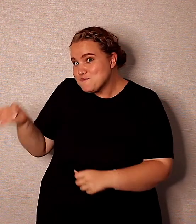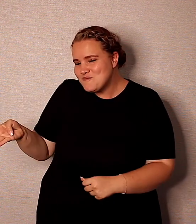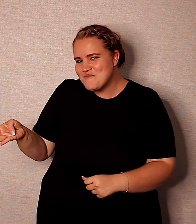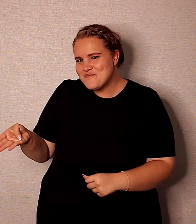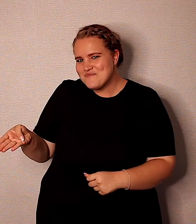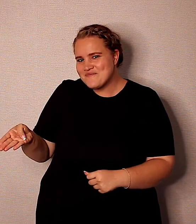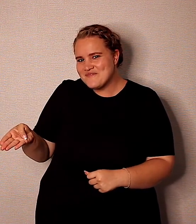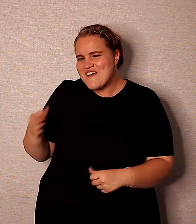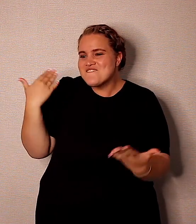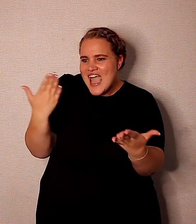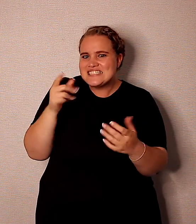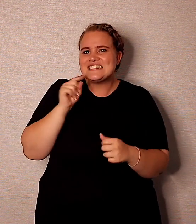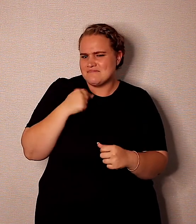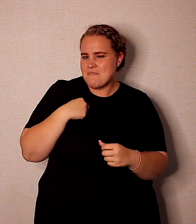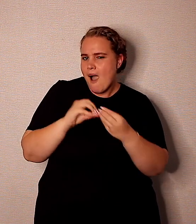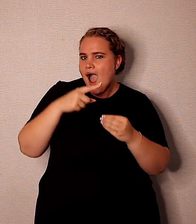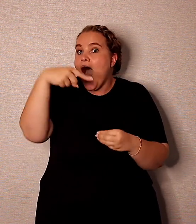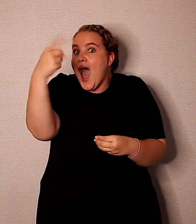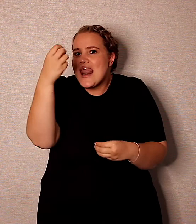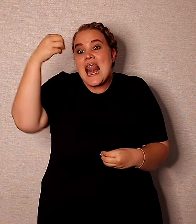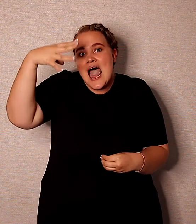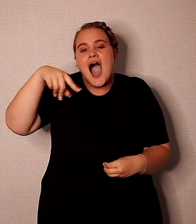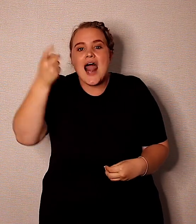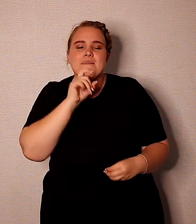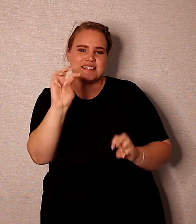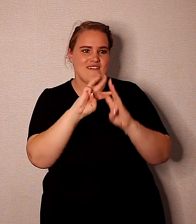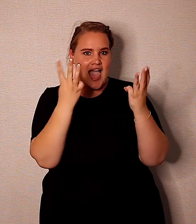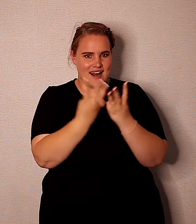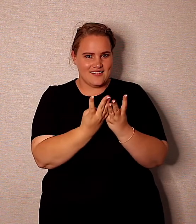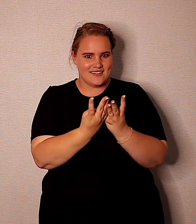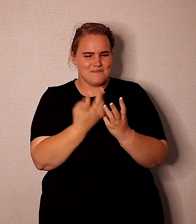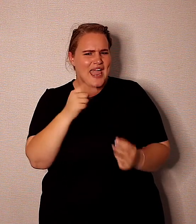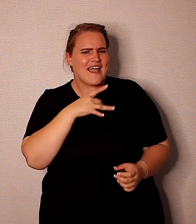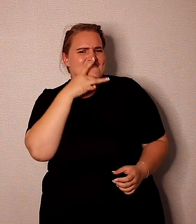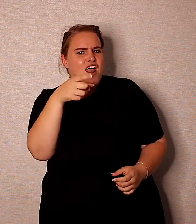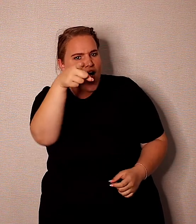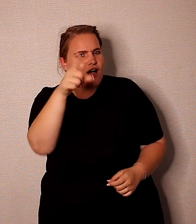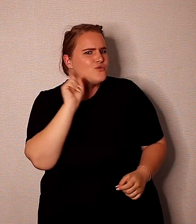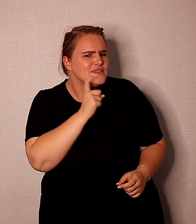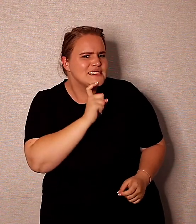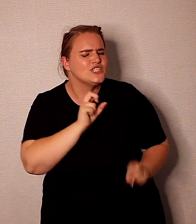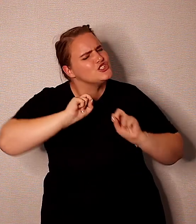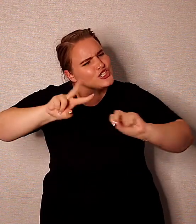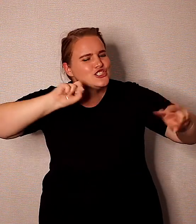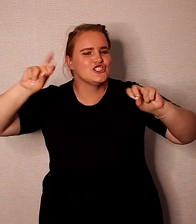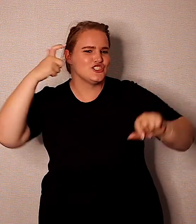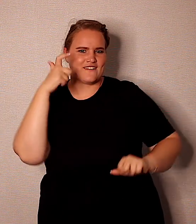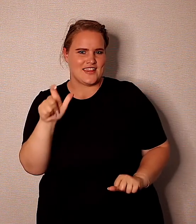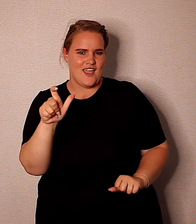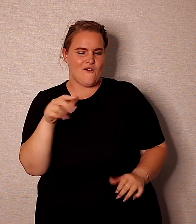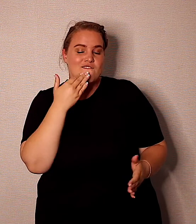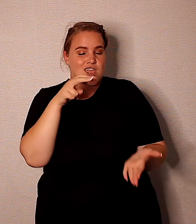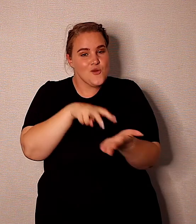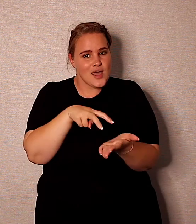langs my, en sy wees het, sy is weer een licht in die ander wereld vir die klomp mense, en ons vraag dat hulle dit sal aanstuur, vir soveel mense